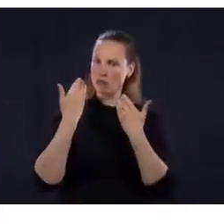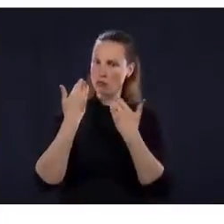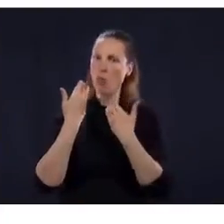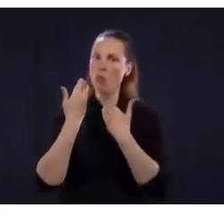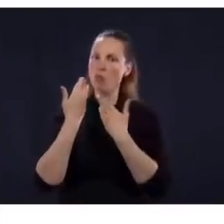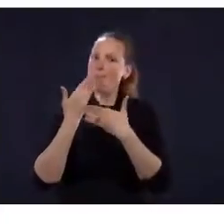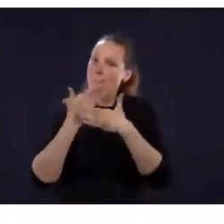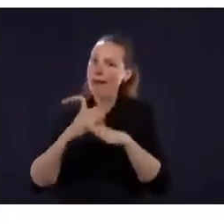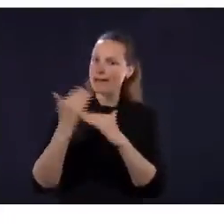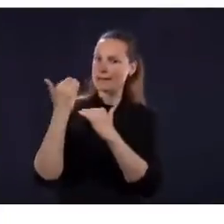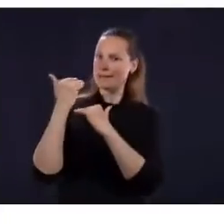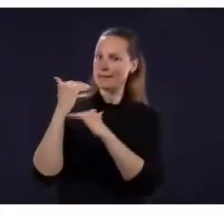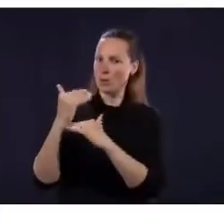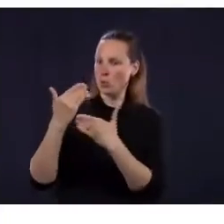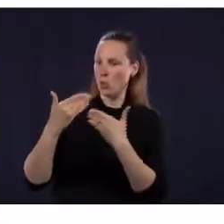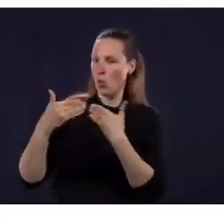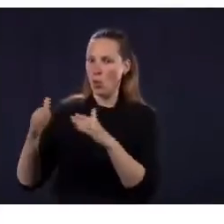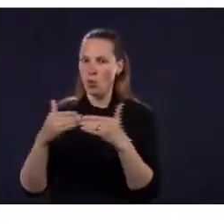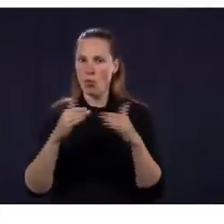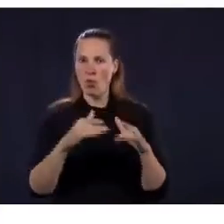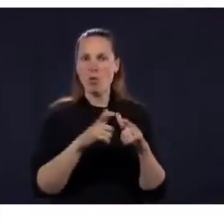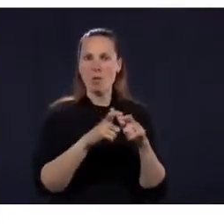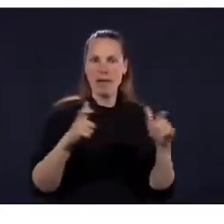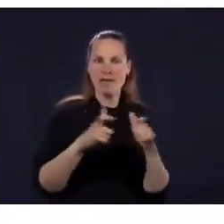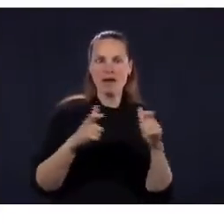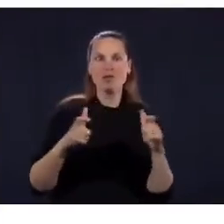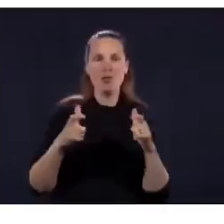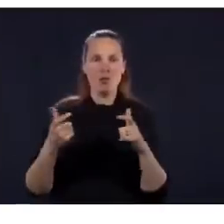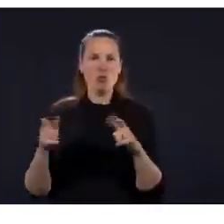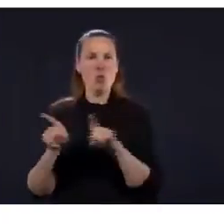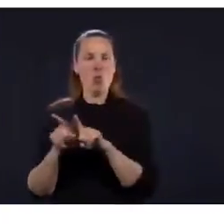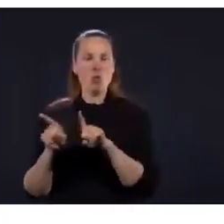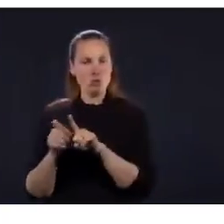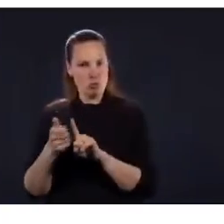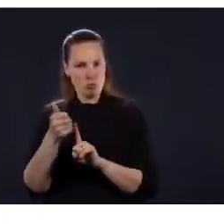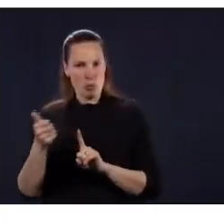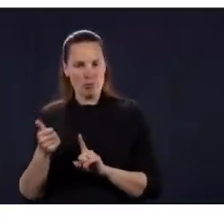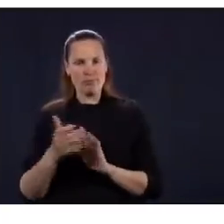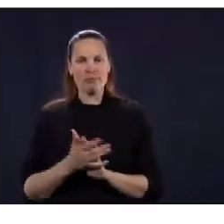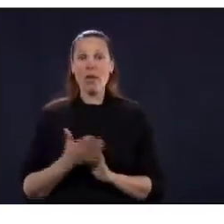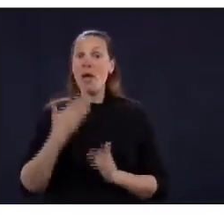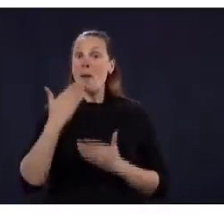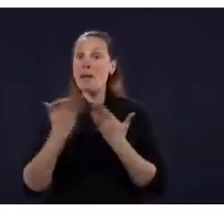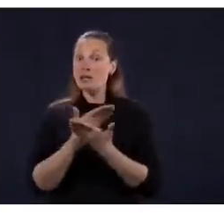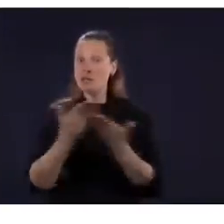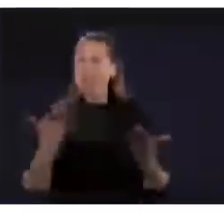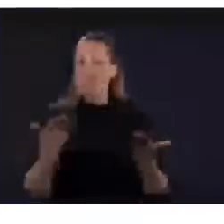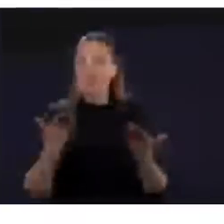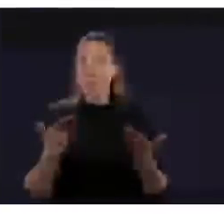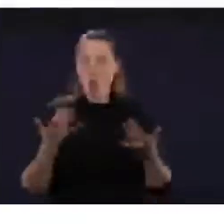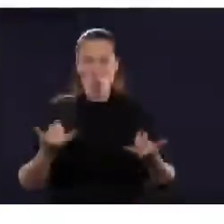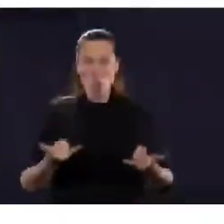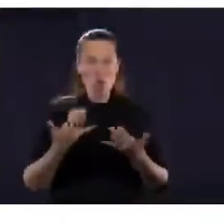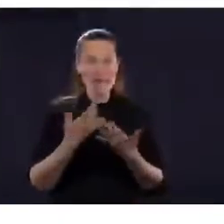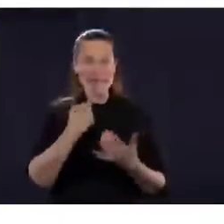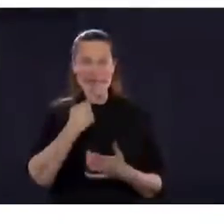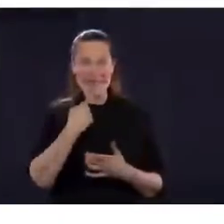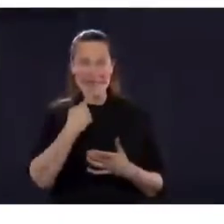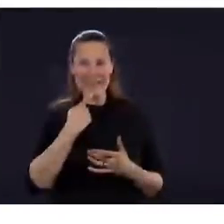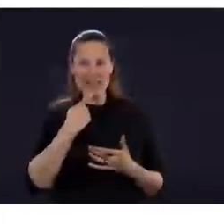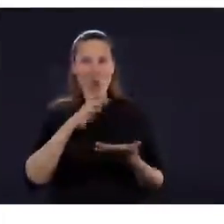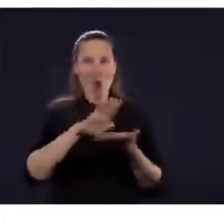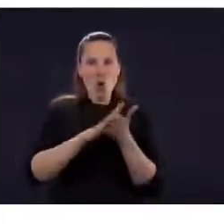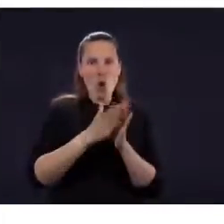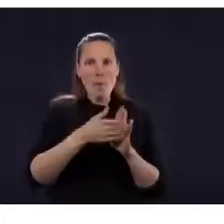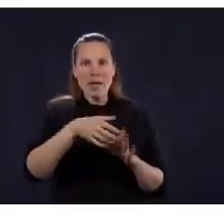Et les nouveaux qui réouvrent en région, on a une vie qui revient un peu à la normale. Donc,